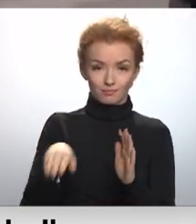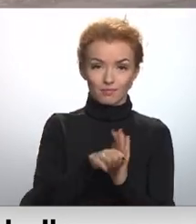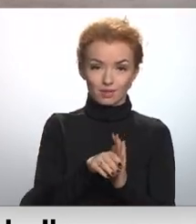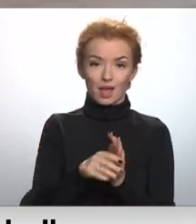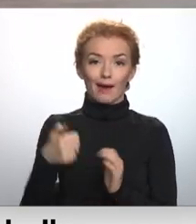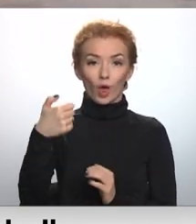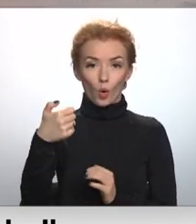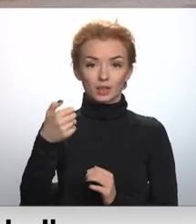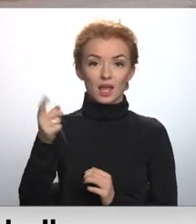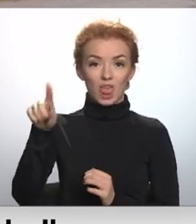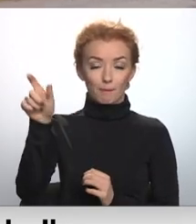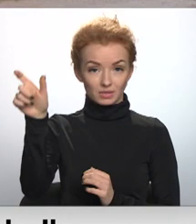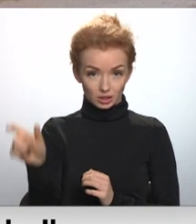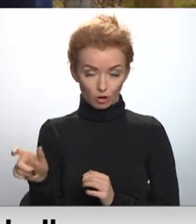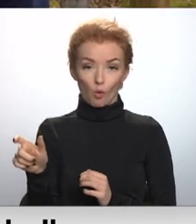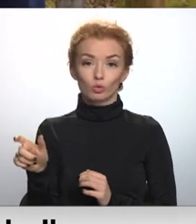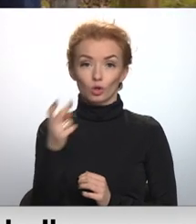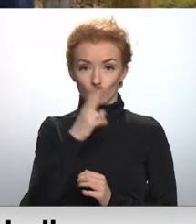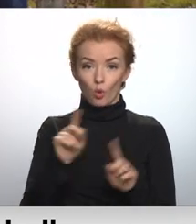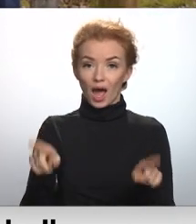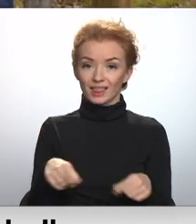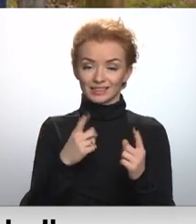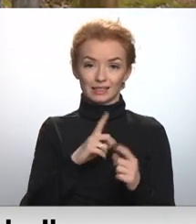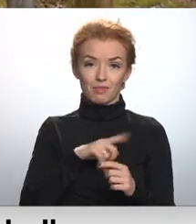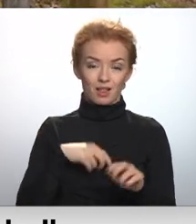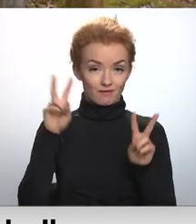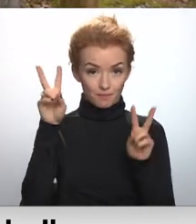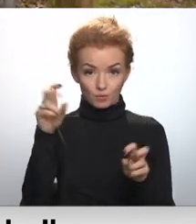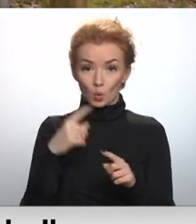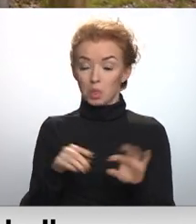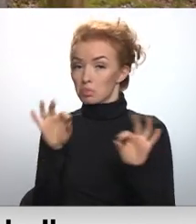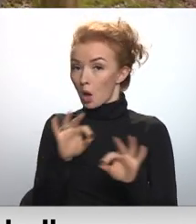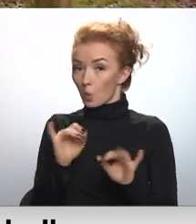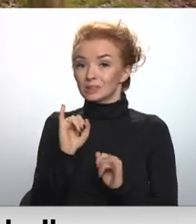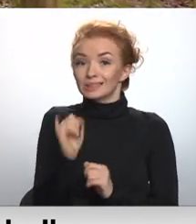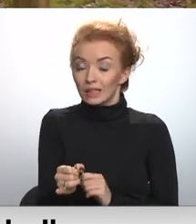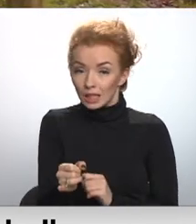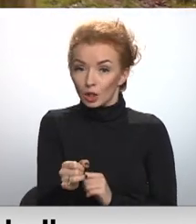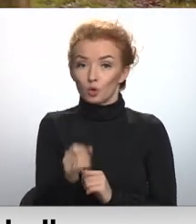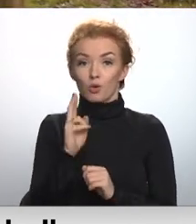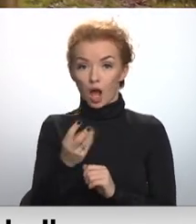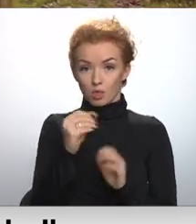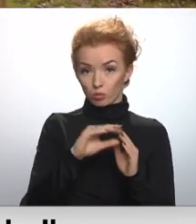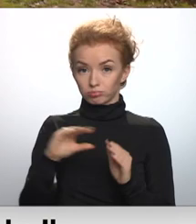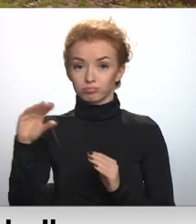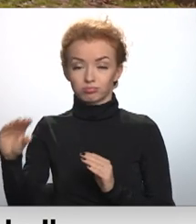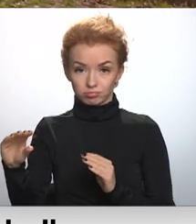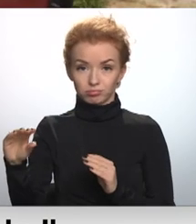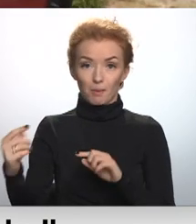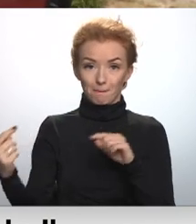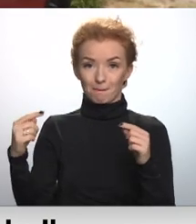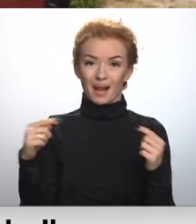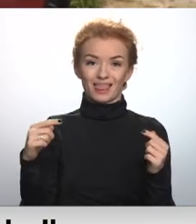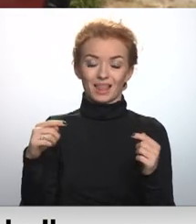Jevsikovs no partijas Latvijas attīstībai saraksta. Neko sliktu tajā, ka finansējums stāvvietas būvēšanai iepratim kapiem